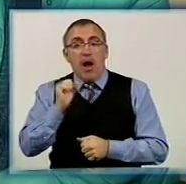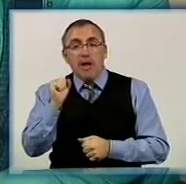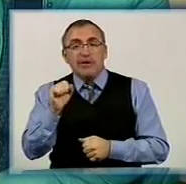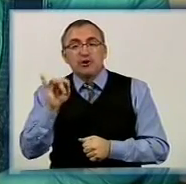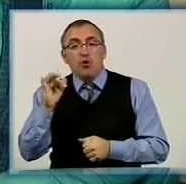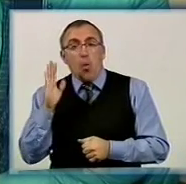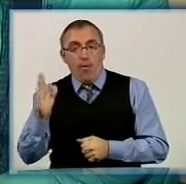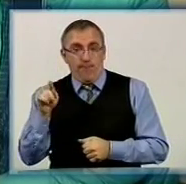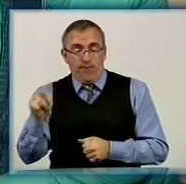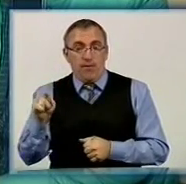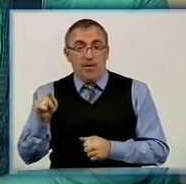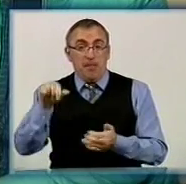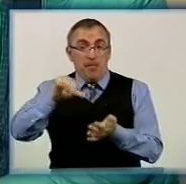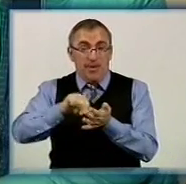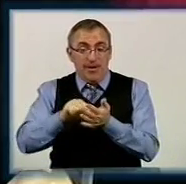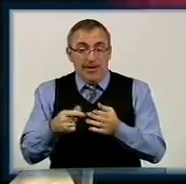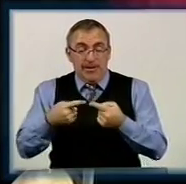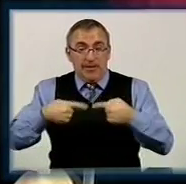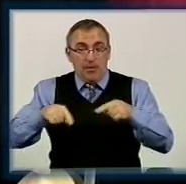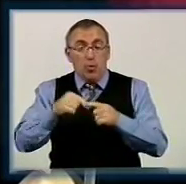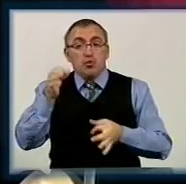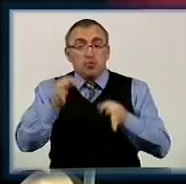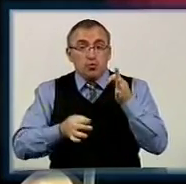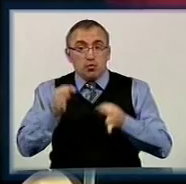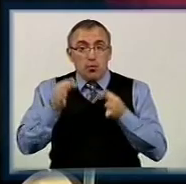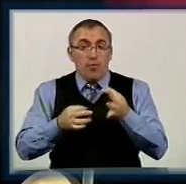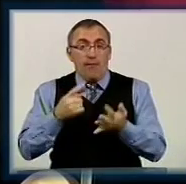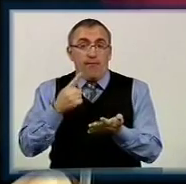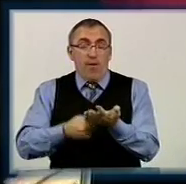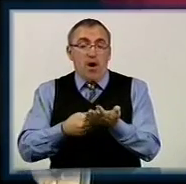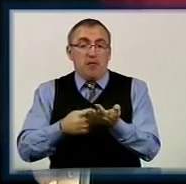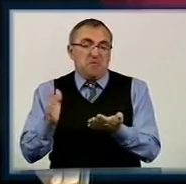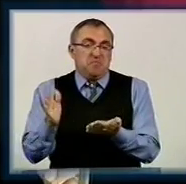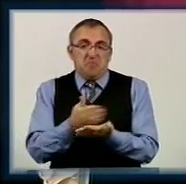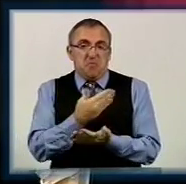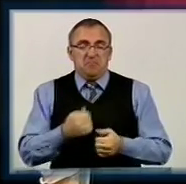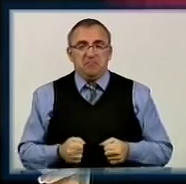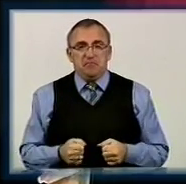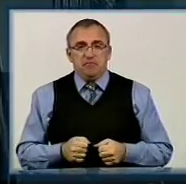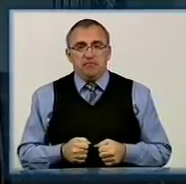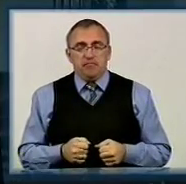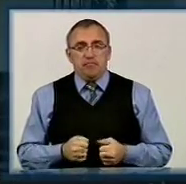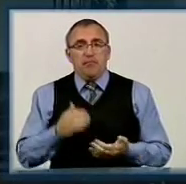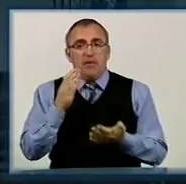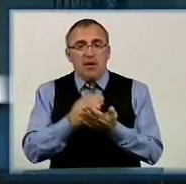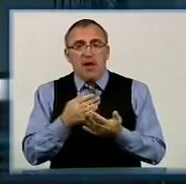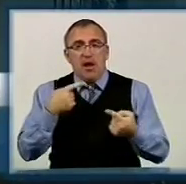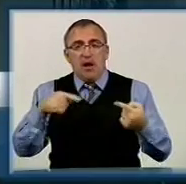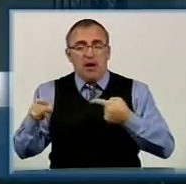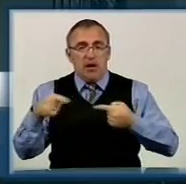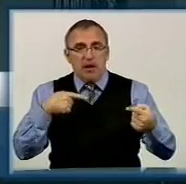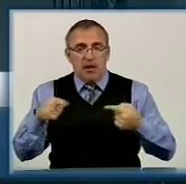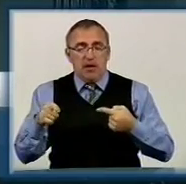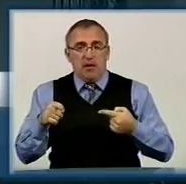Стрижакова. Представники однієї з дільниць у суді цей факт спростовують. Є різниця, що